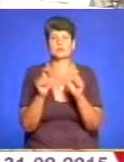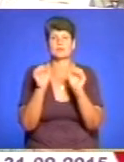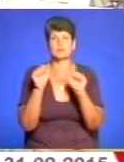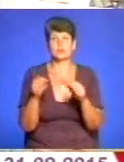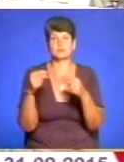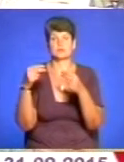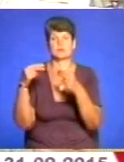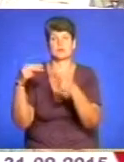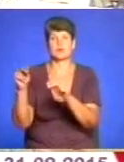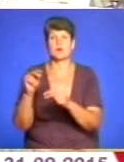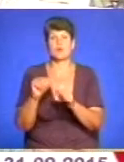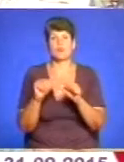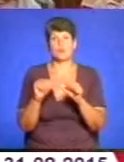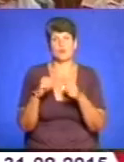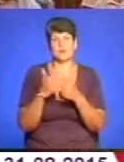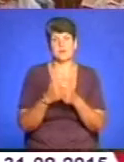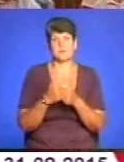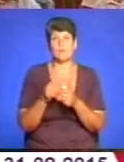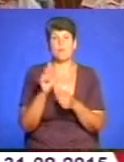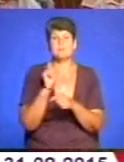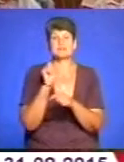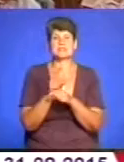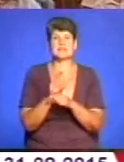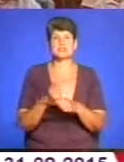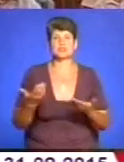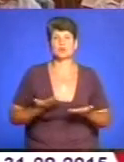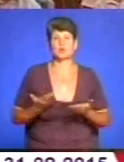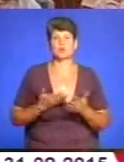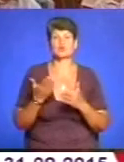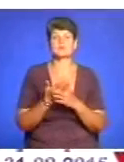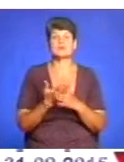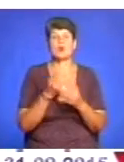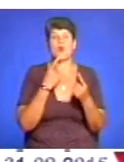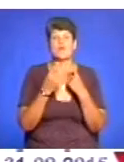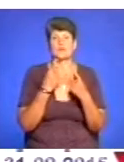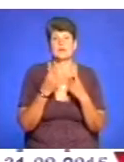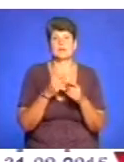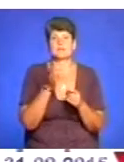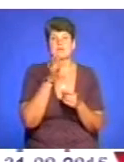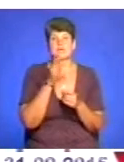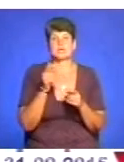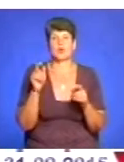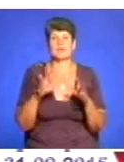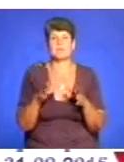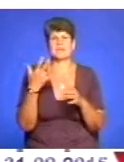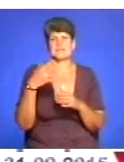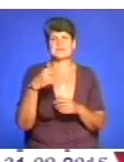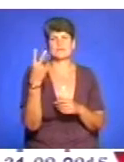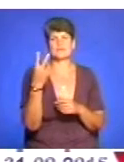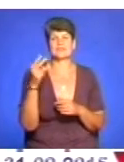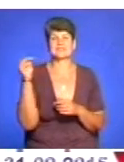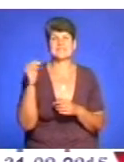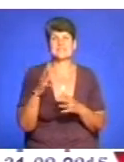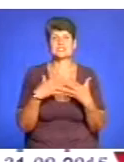реалізувати цукровий буряк. Про призначення житлових субсидій також говорили під час колегії ОДА. Близько 52 тисяч